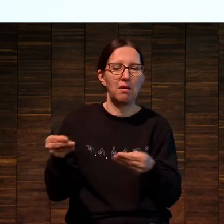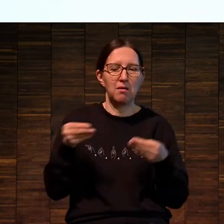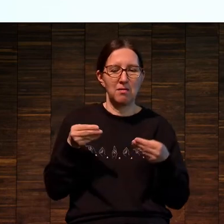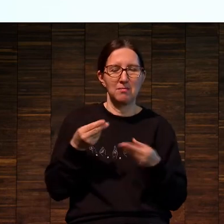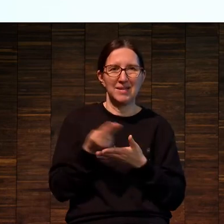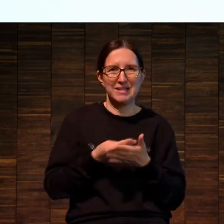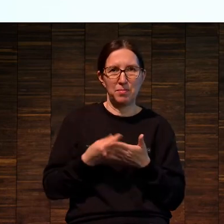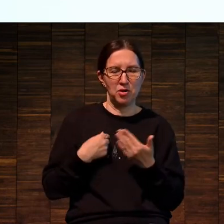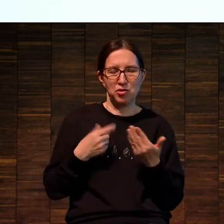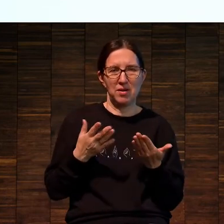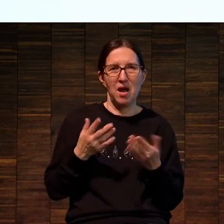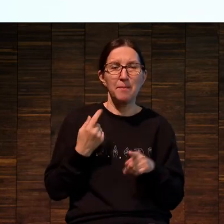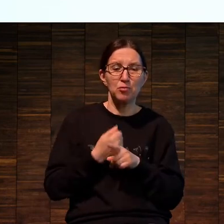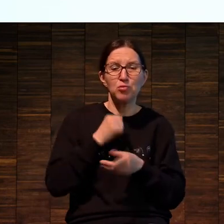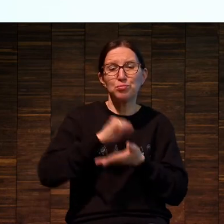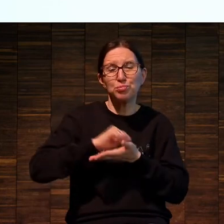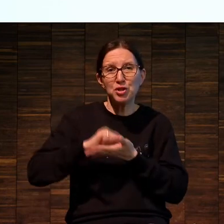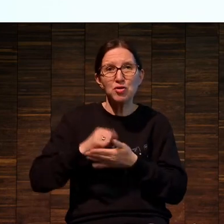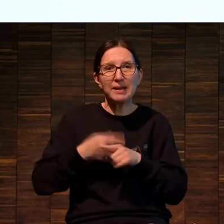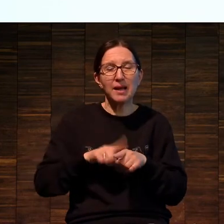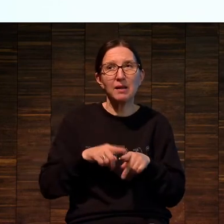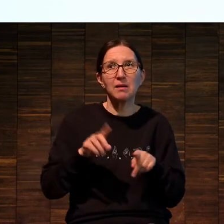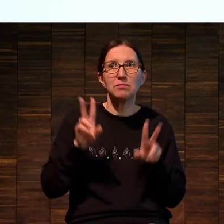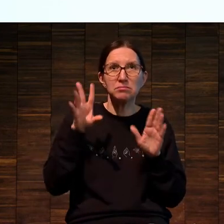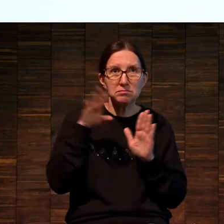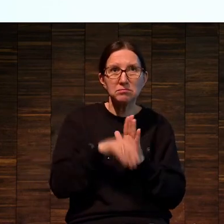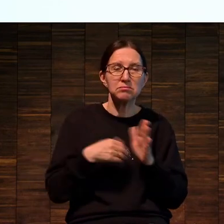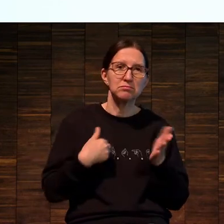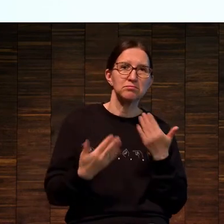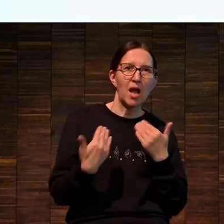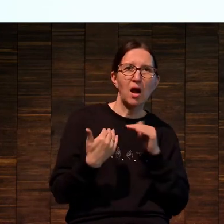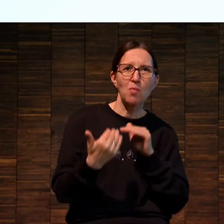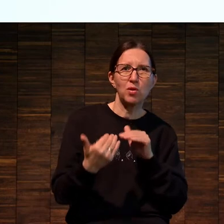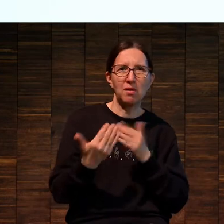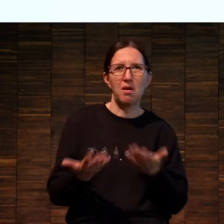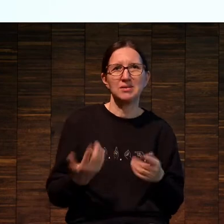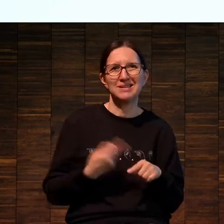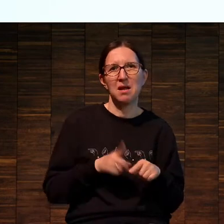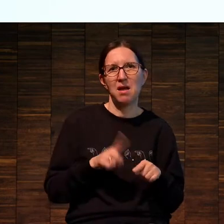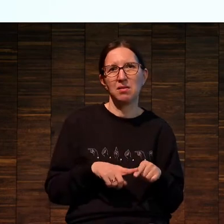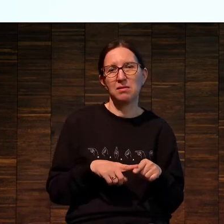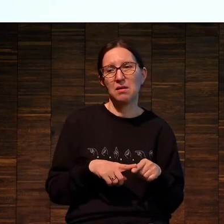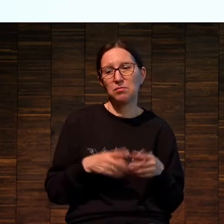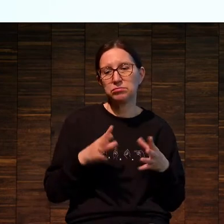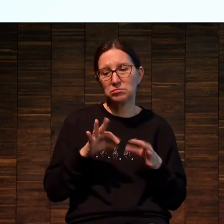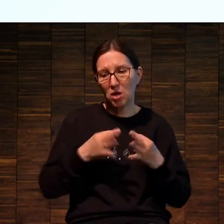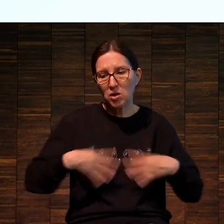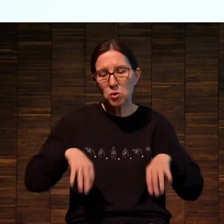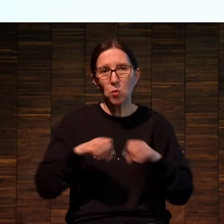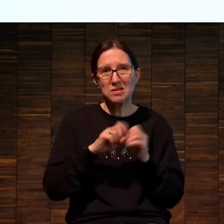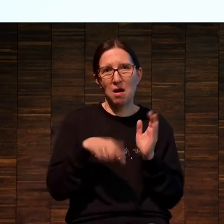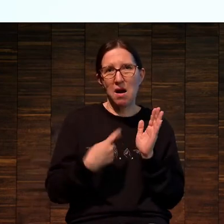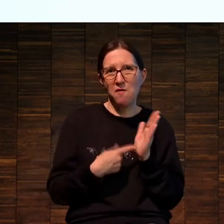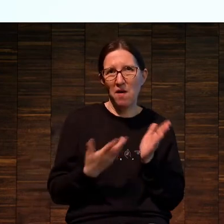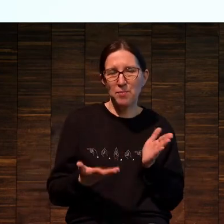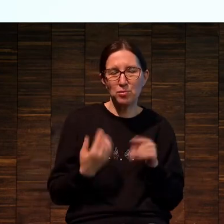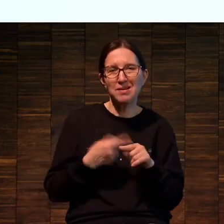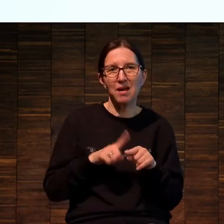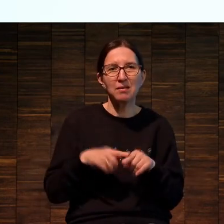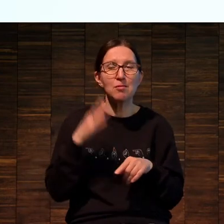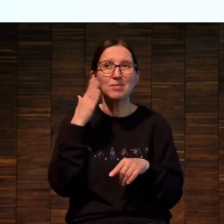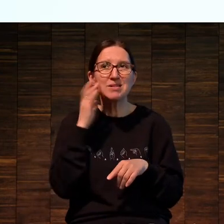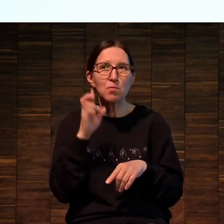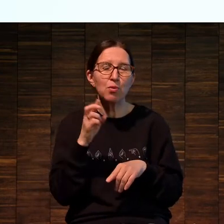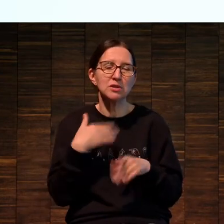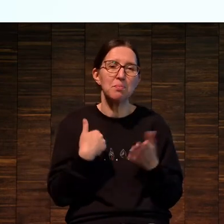То есть печать — это коммуникация, это социальные вопросы, то есть это способ